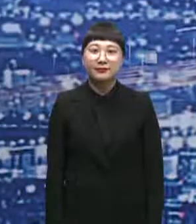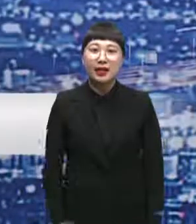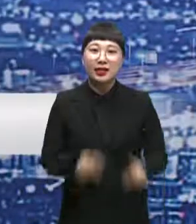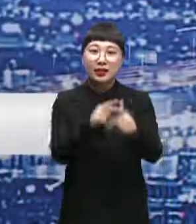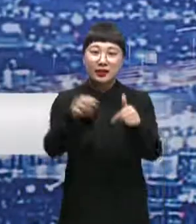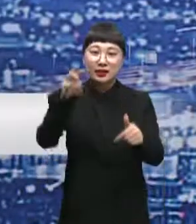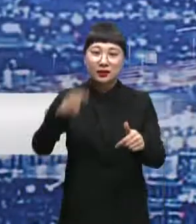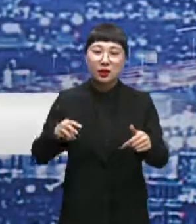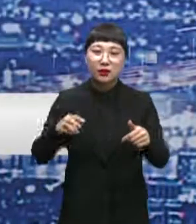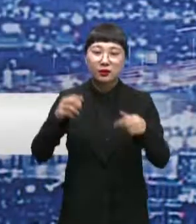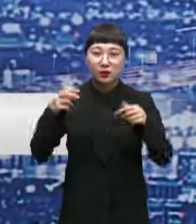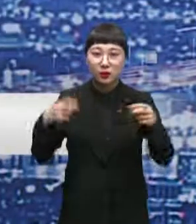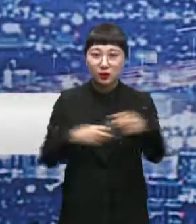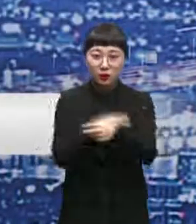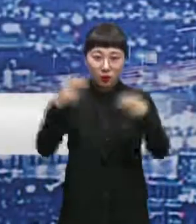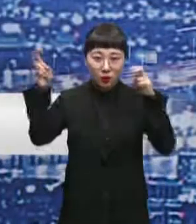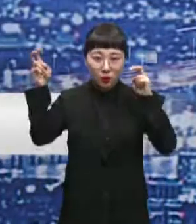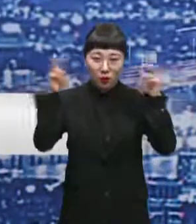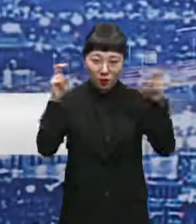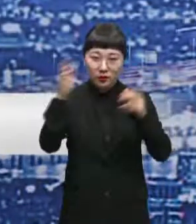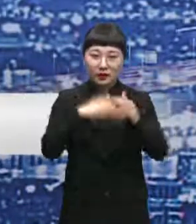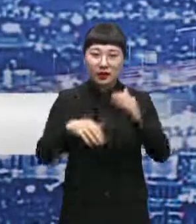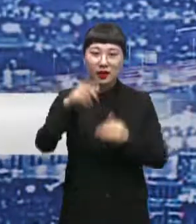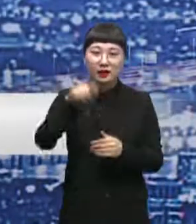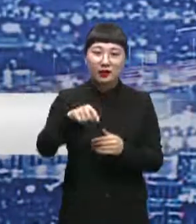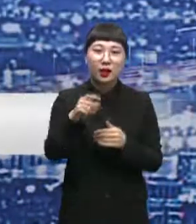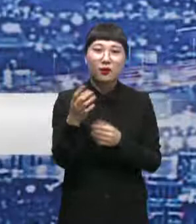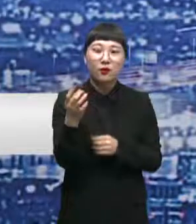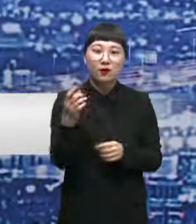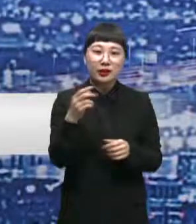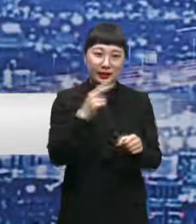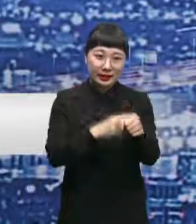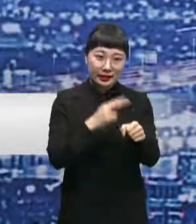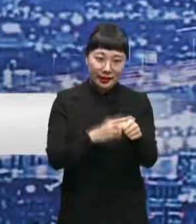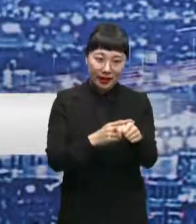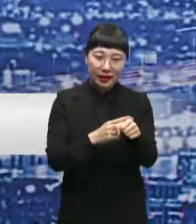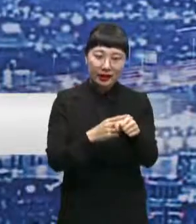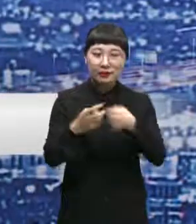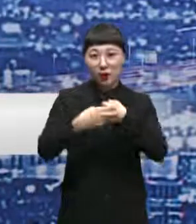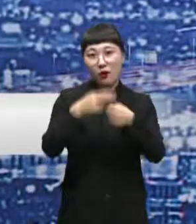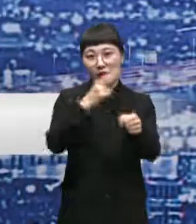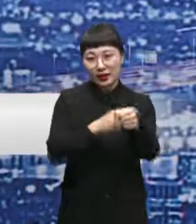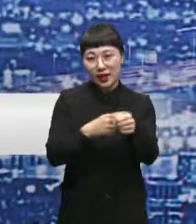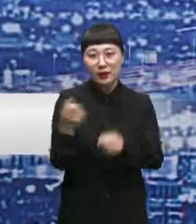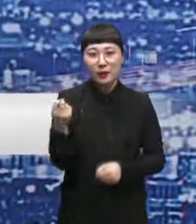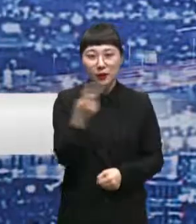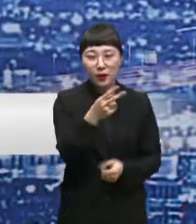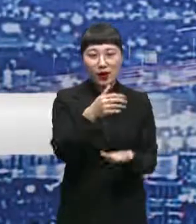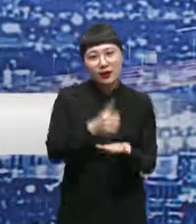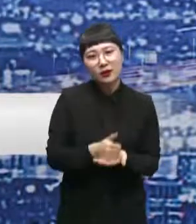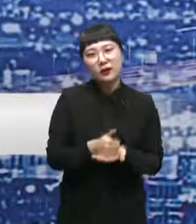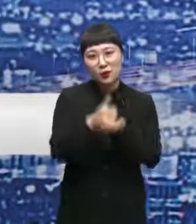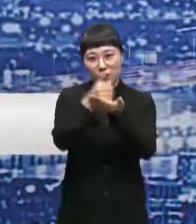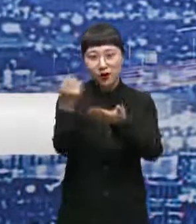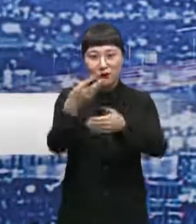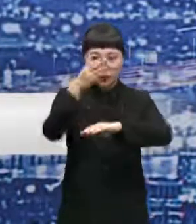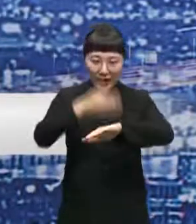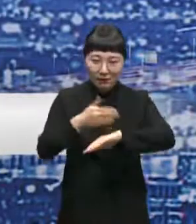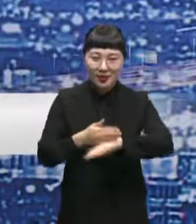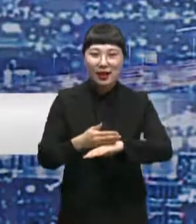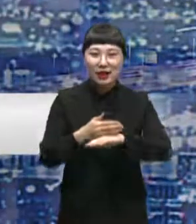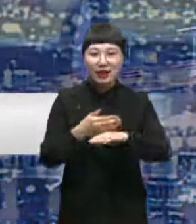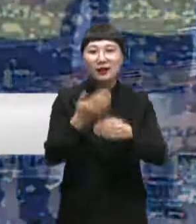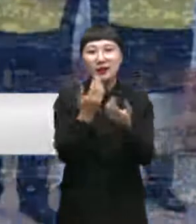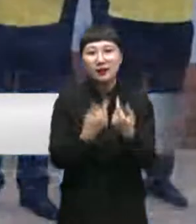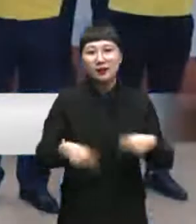인천교통공사가 코로나19 방역과 치료 현장에서 헌신하는 의료진에게 감사와 존경의 메시지를 전달하기 위해 덕분의